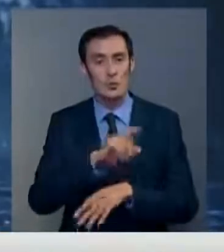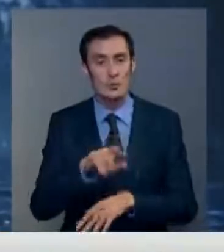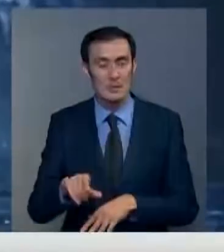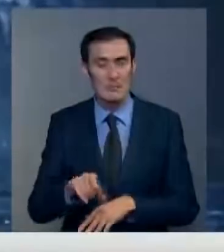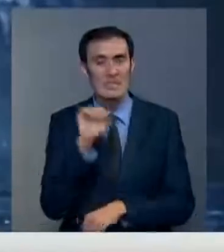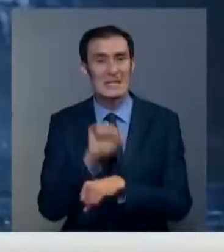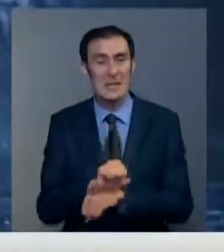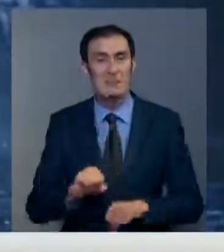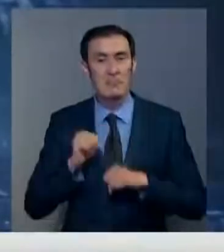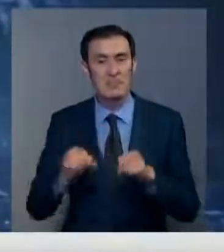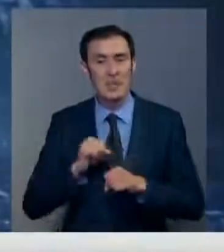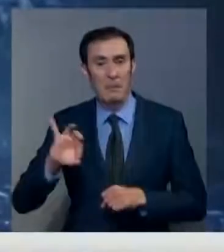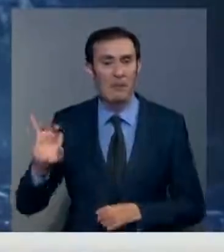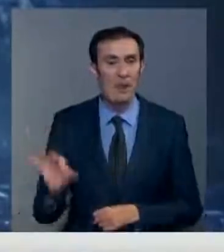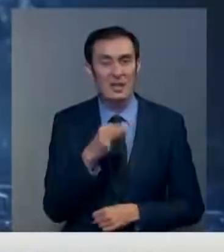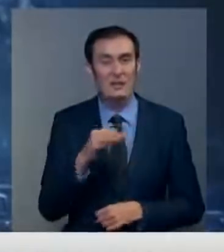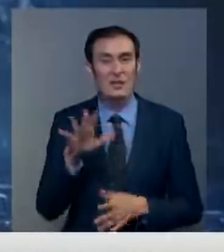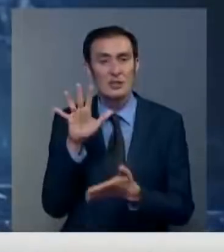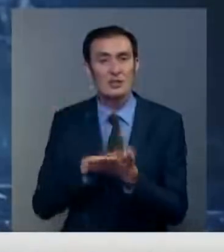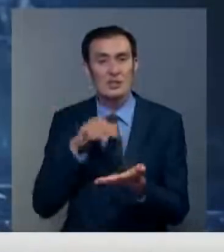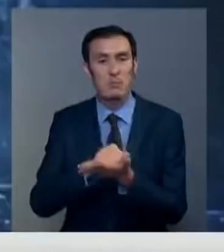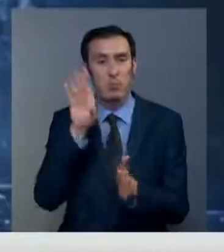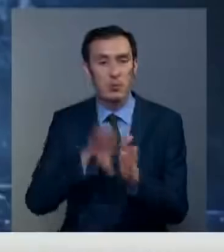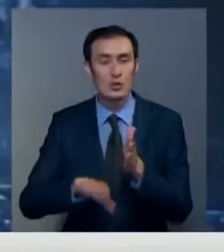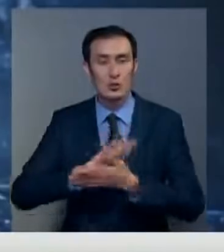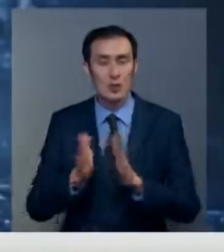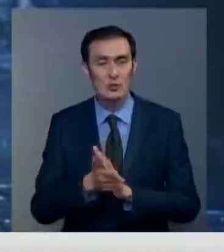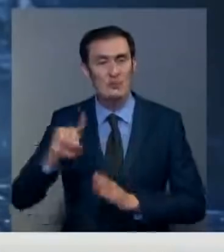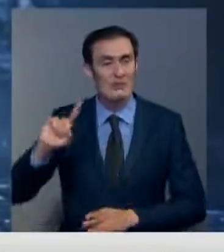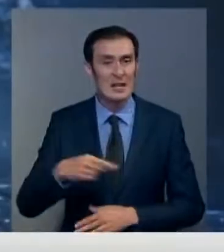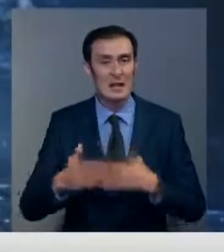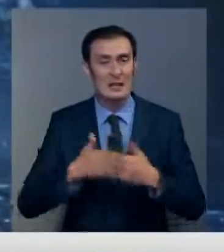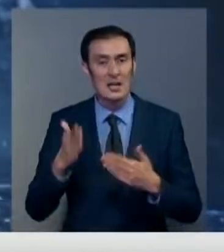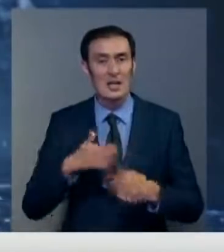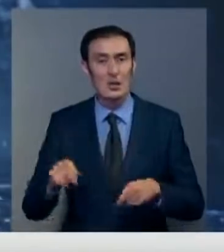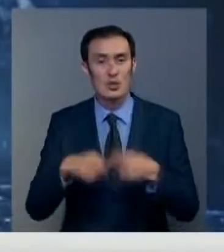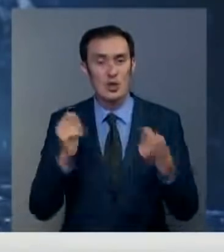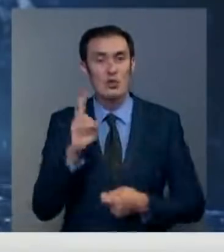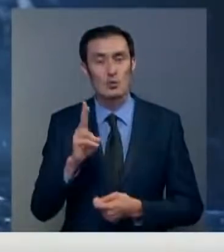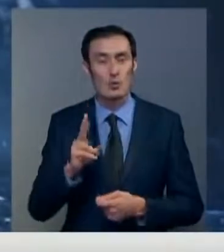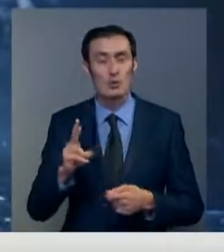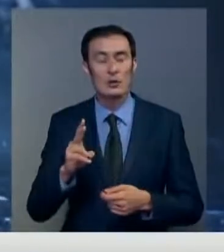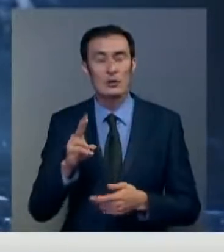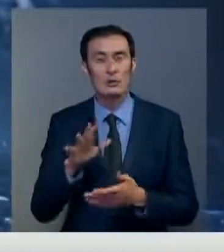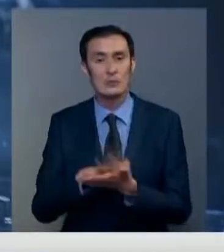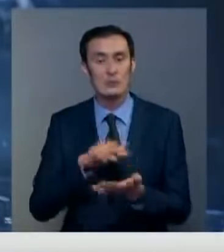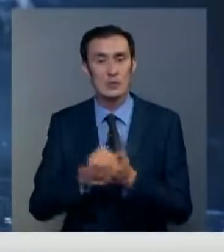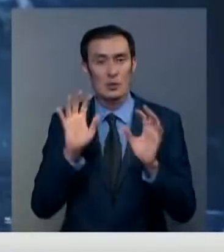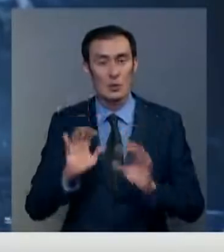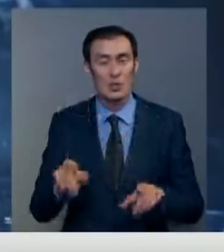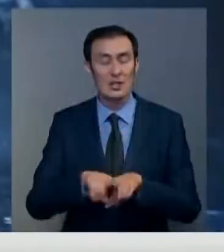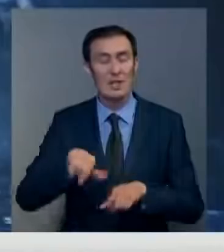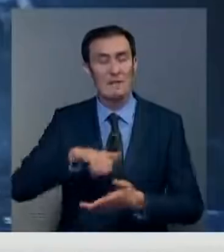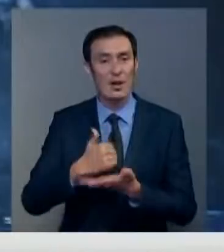пресекать попытки провокаторов, дестабилизировать ситуацию, привлекать нарушителей закона к ответственности. В то же время, по словам